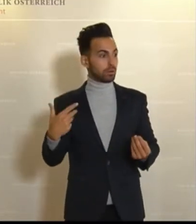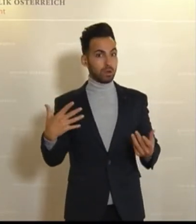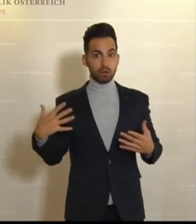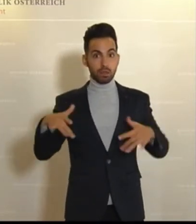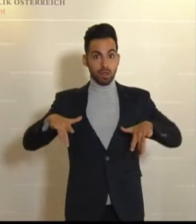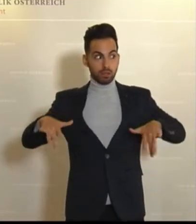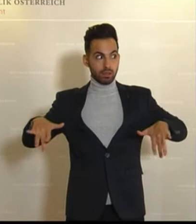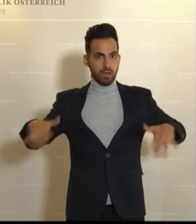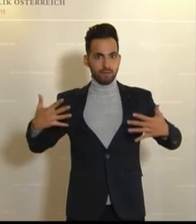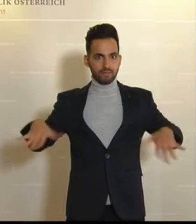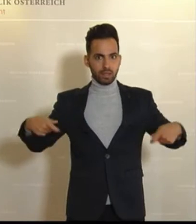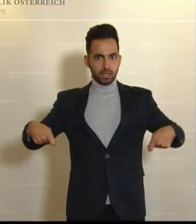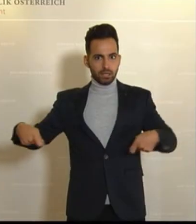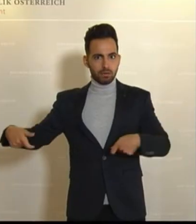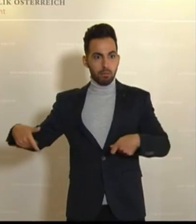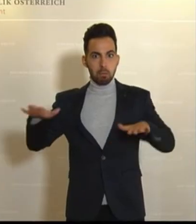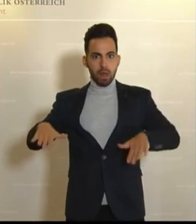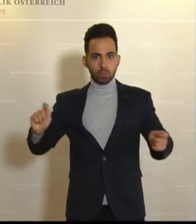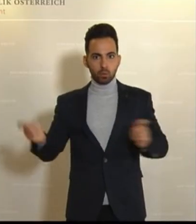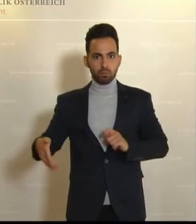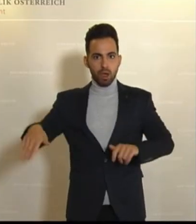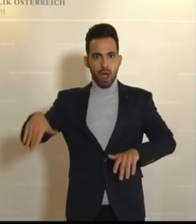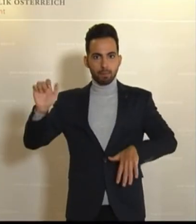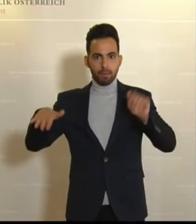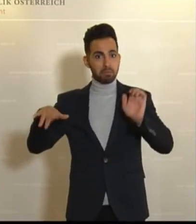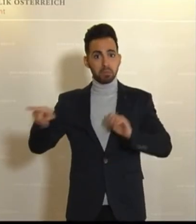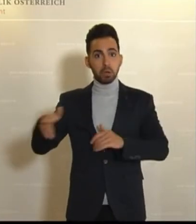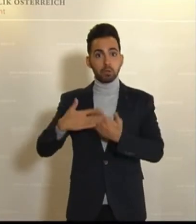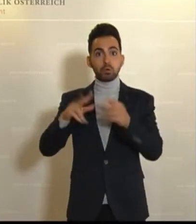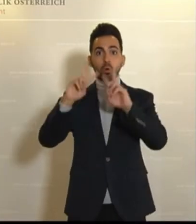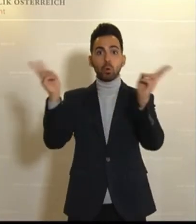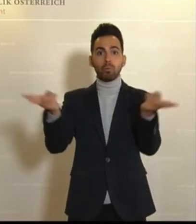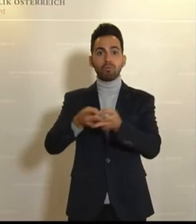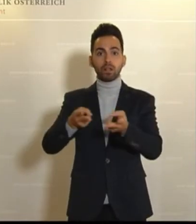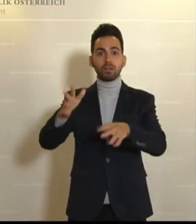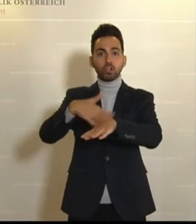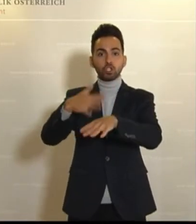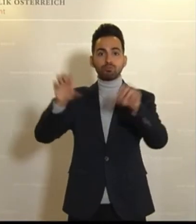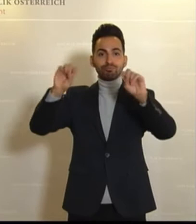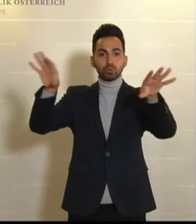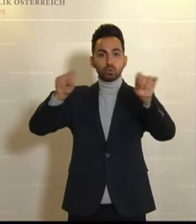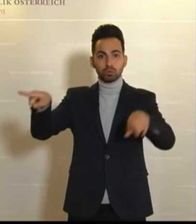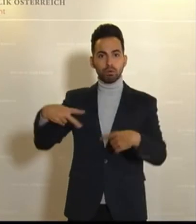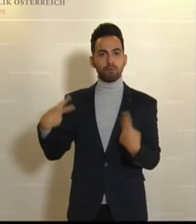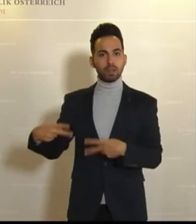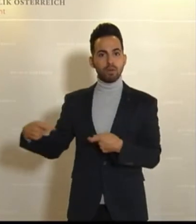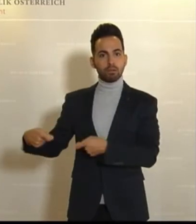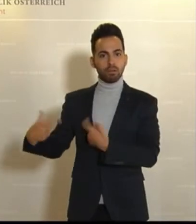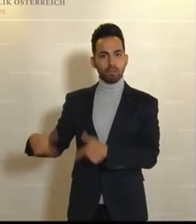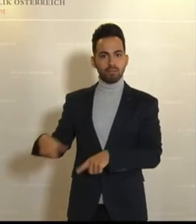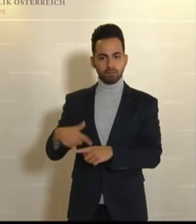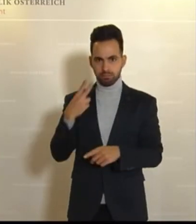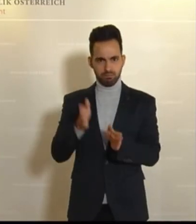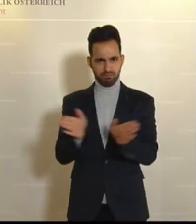was sie bisher betoniert und blockiert hat. Sie darf weiter die Umweltverschmutzung finanzieren. Und genau da ist der große Gap. Wenn es um